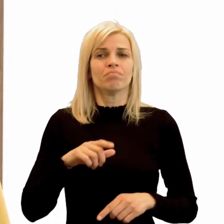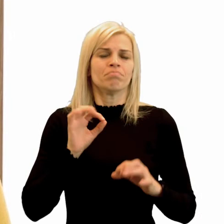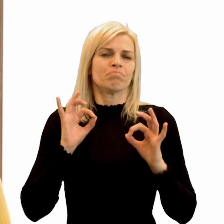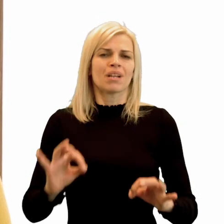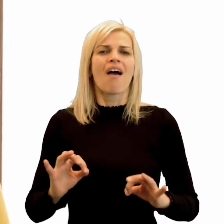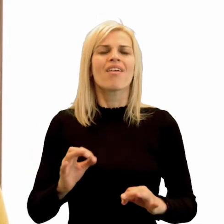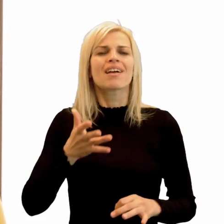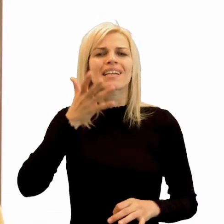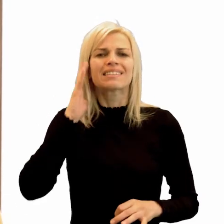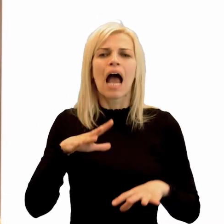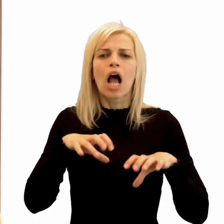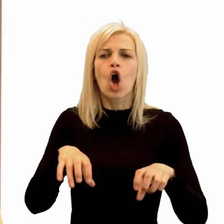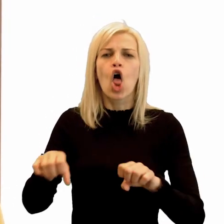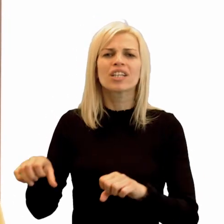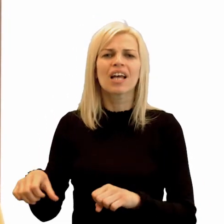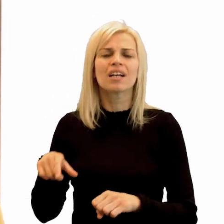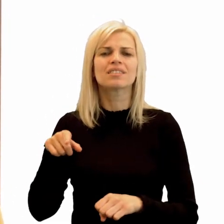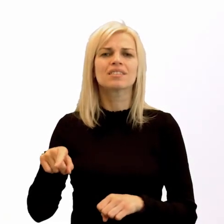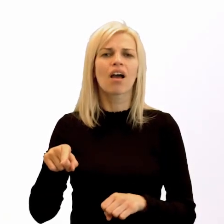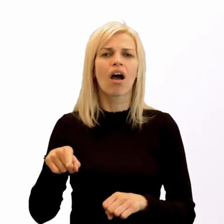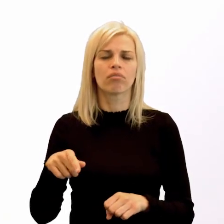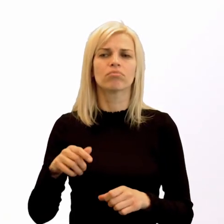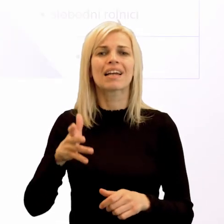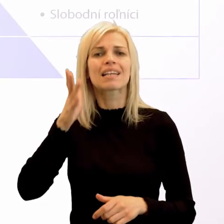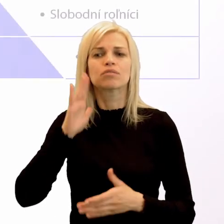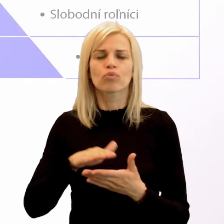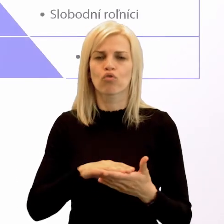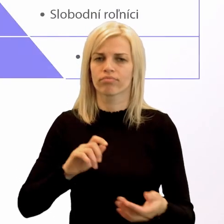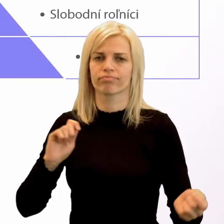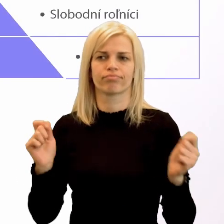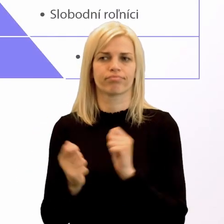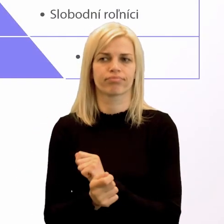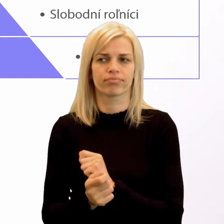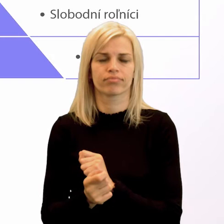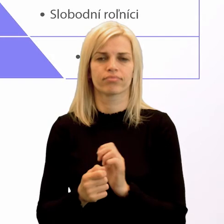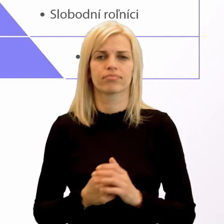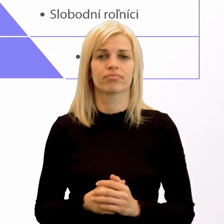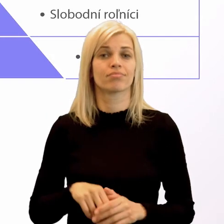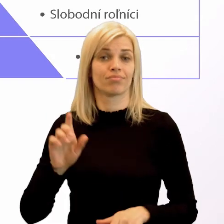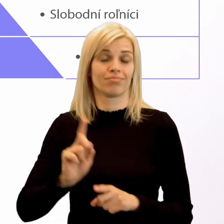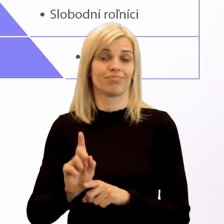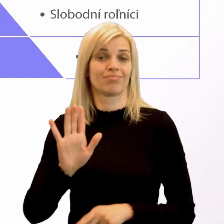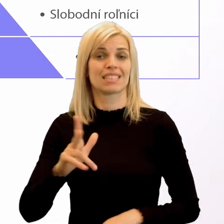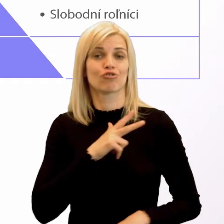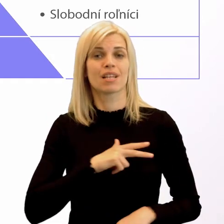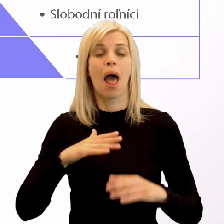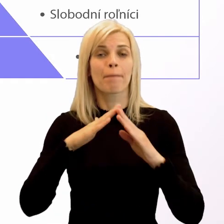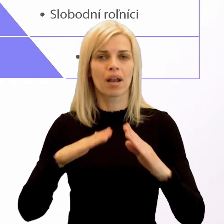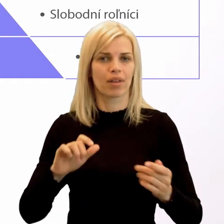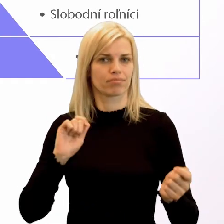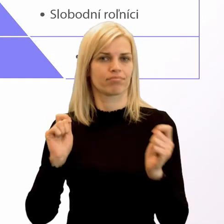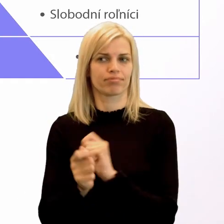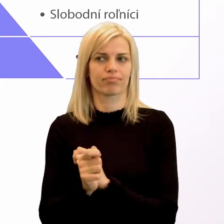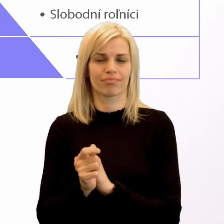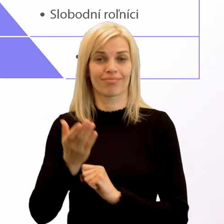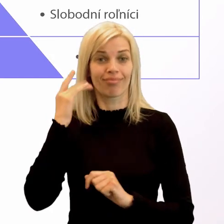našim letopočtom zmenila greckú spoločnosť. Zmenila sa predovšetkým jej sociálna pyramída. Už sa nepodobala na tú, ktorú